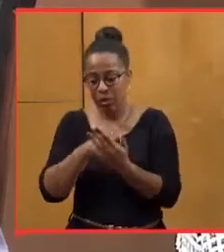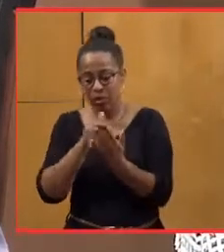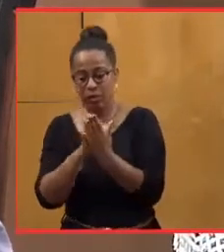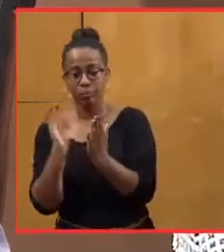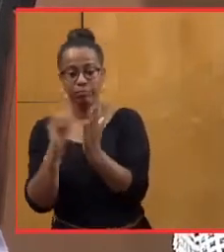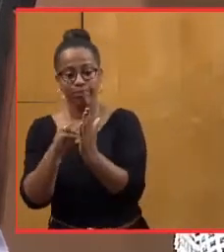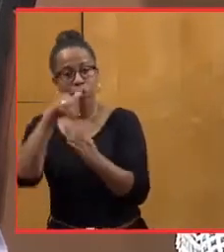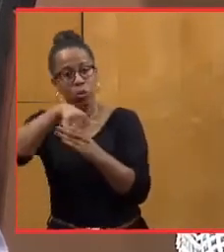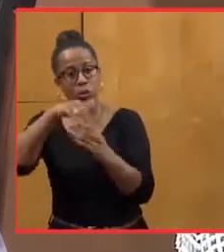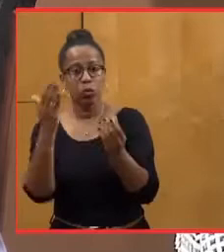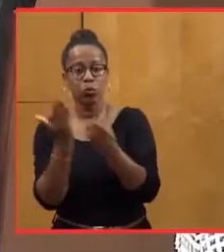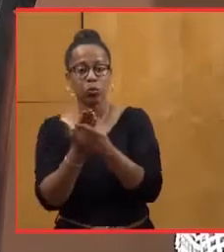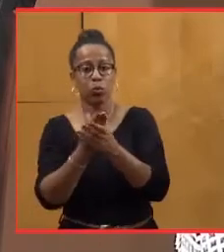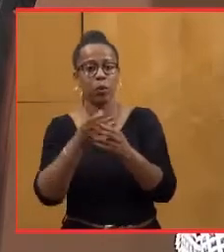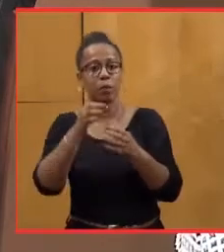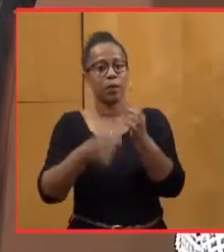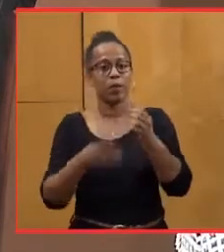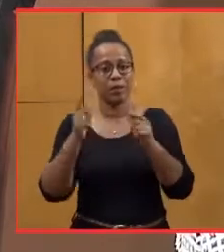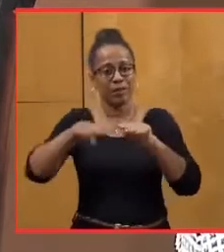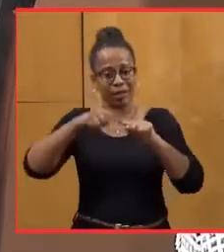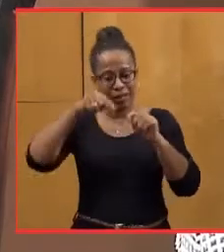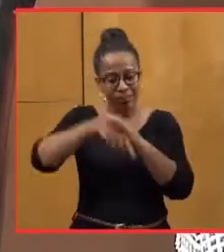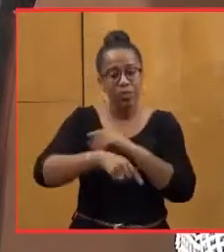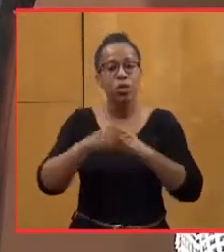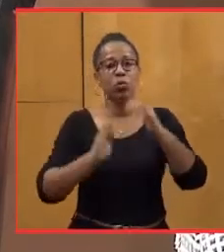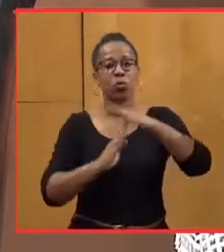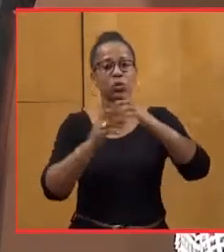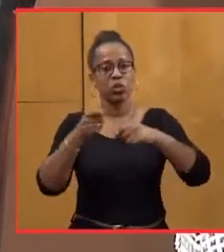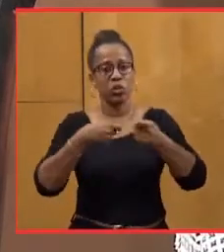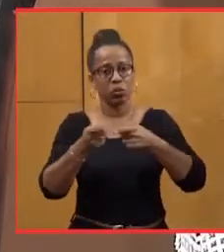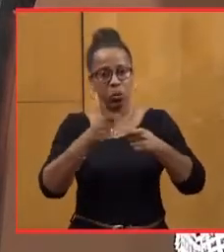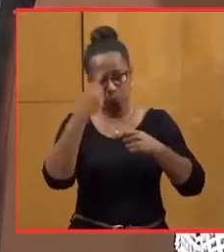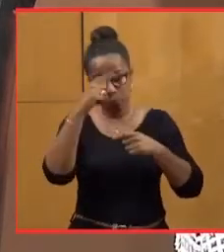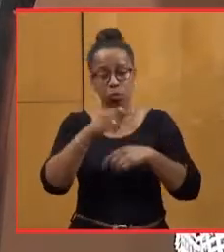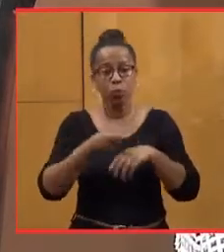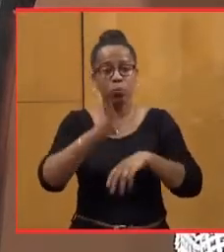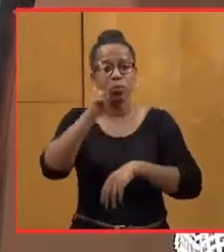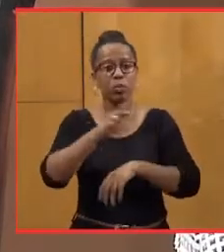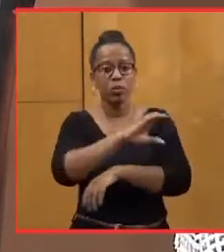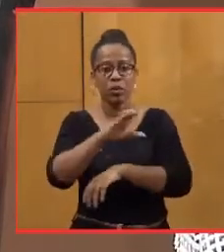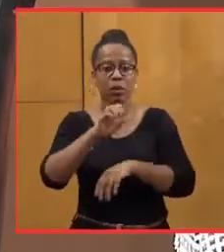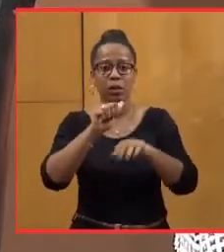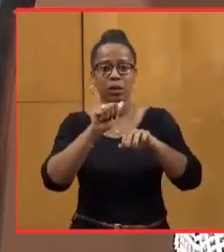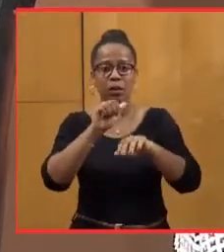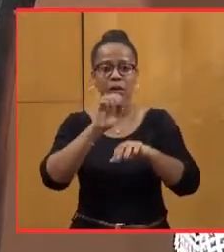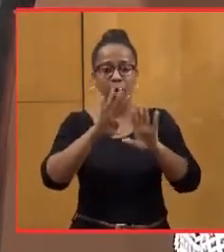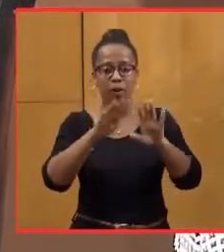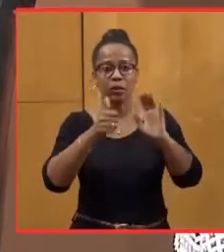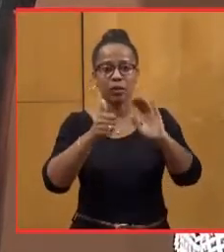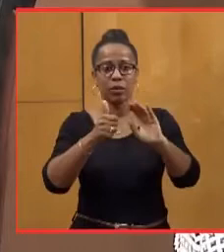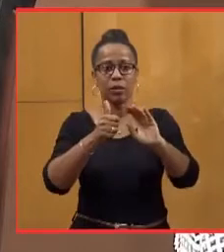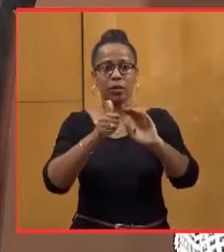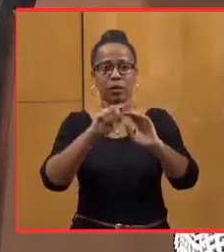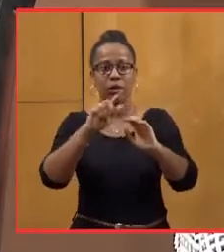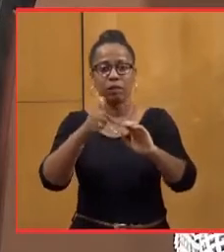du bilan détaillé du compte de gestion pour plus de 146,5 millions d'euros.